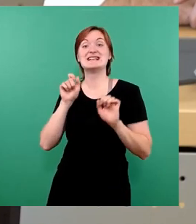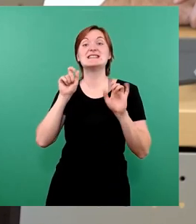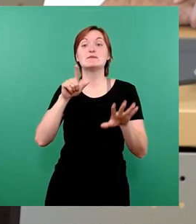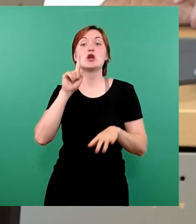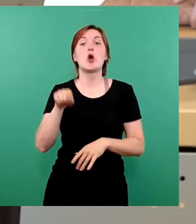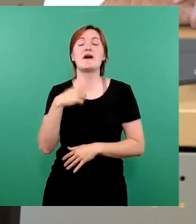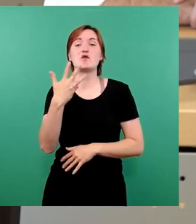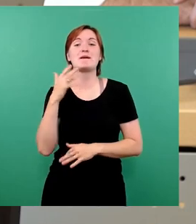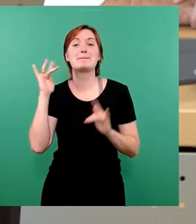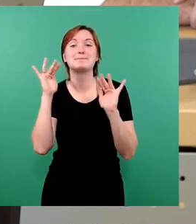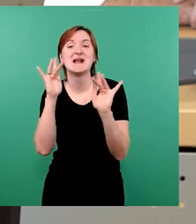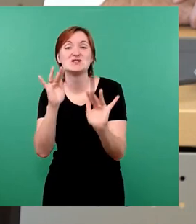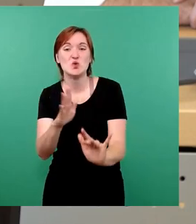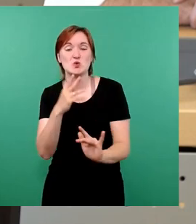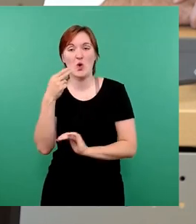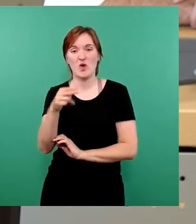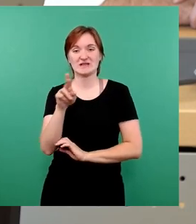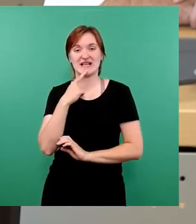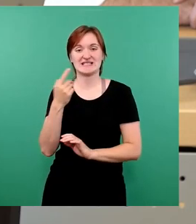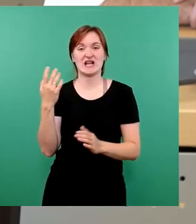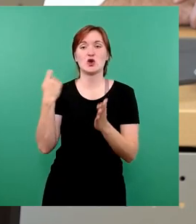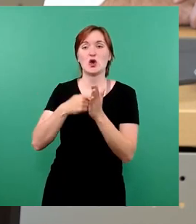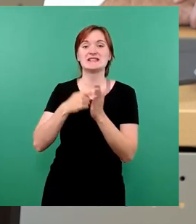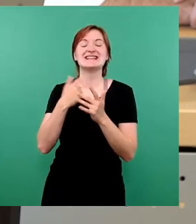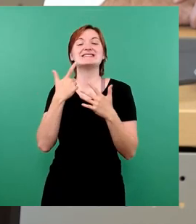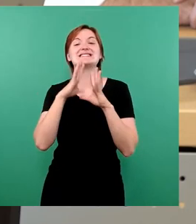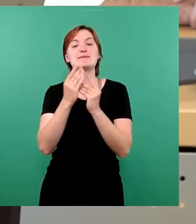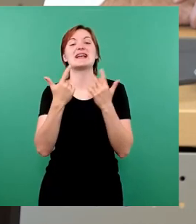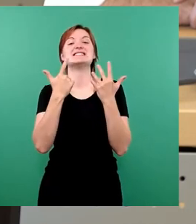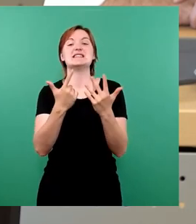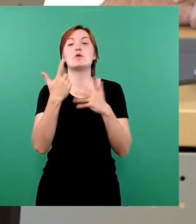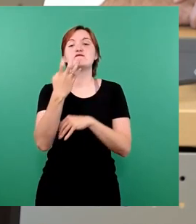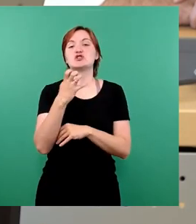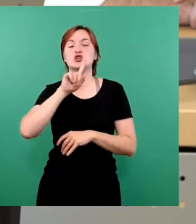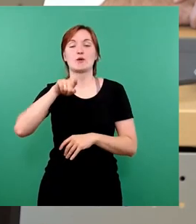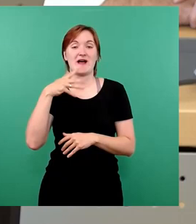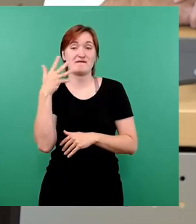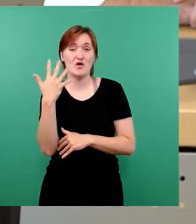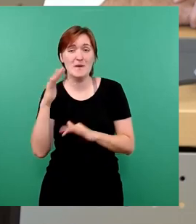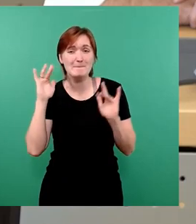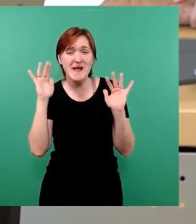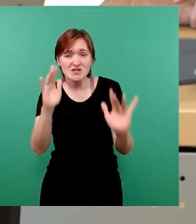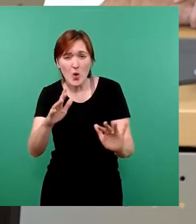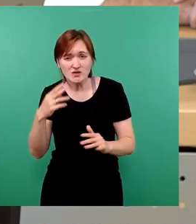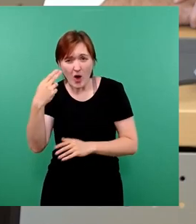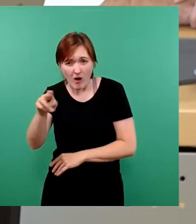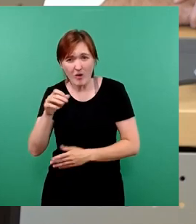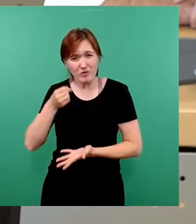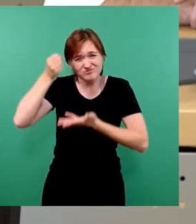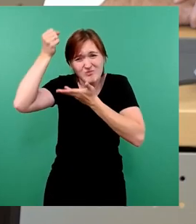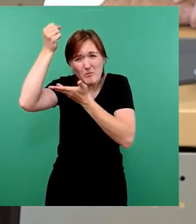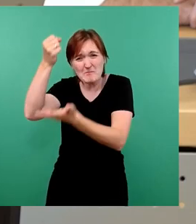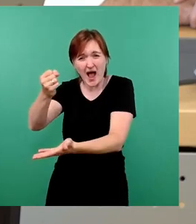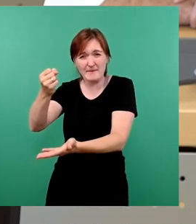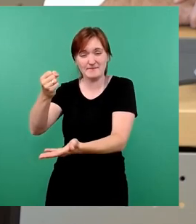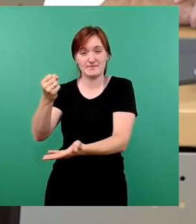wurde eine Vorlage mit Gesamtkosten von 47,5 Millionen beschlossen. Diese Kosten